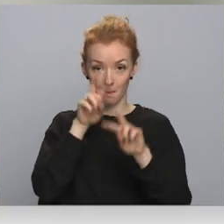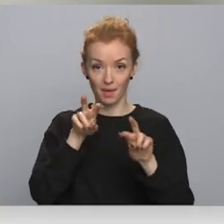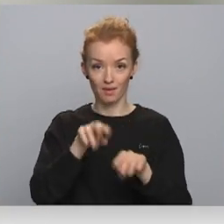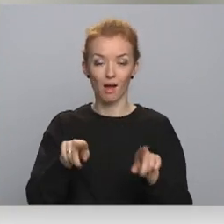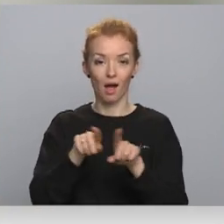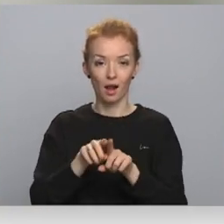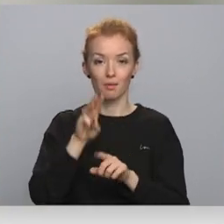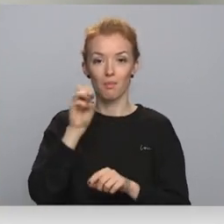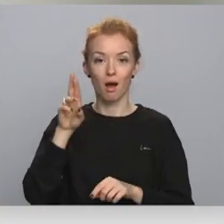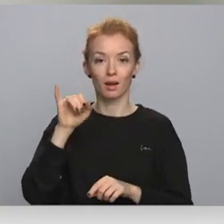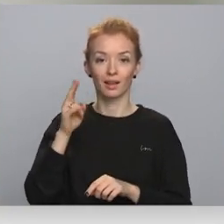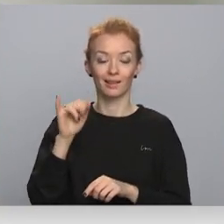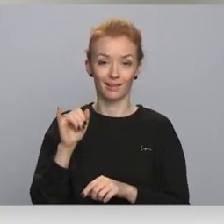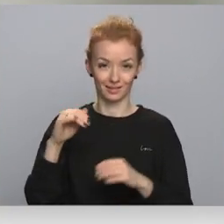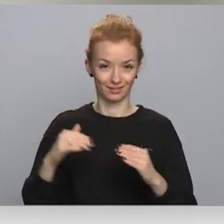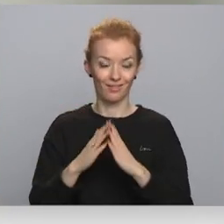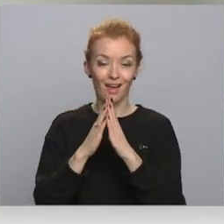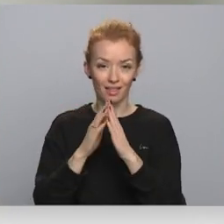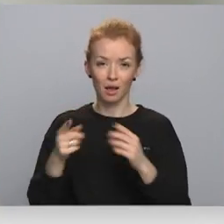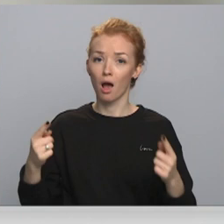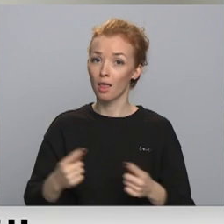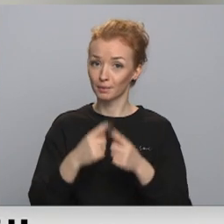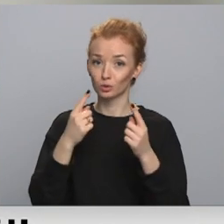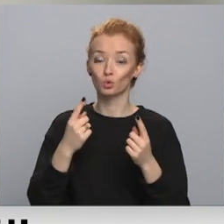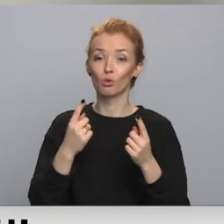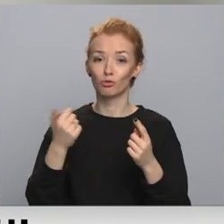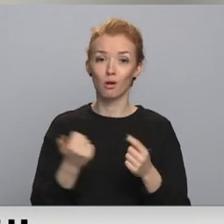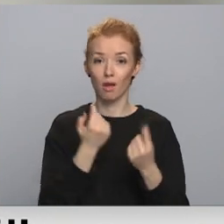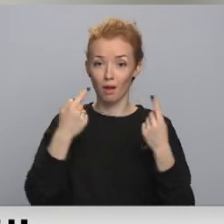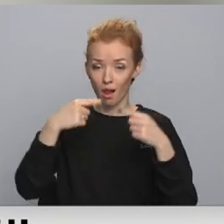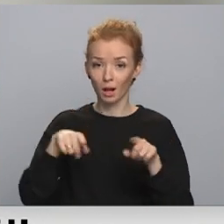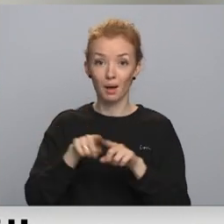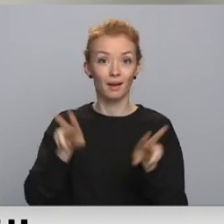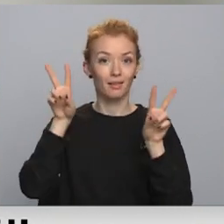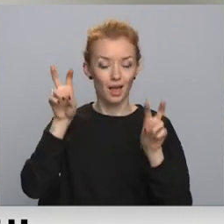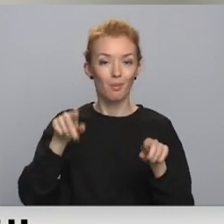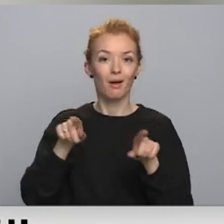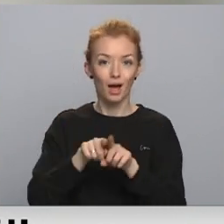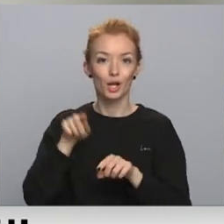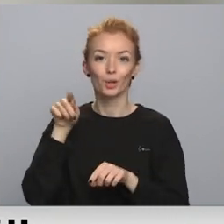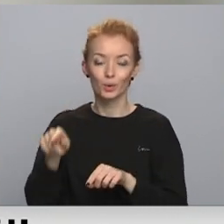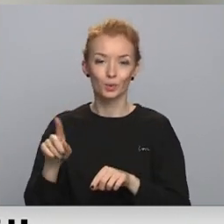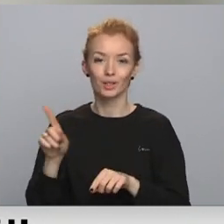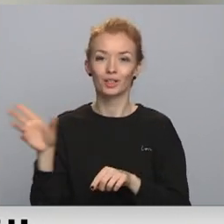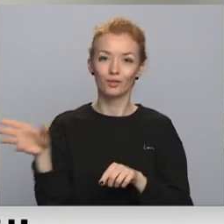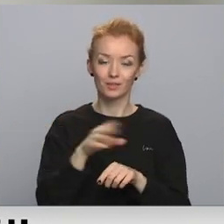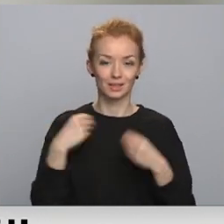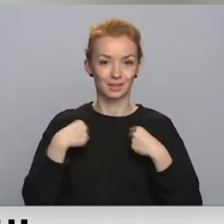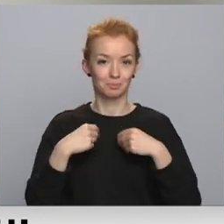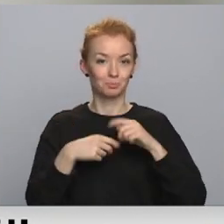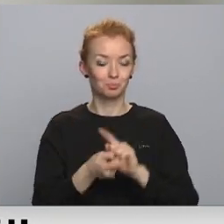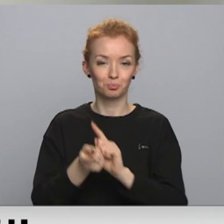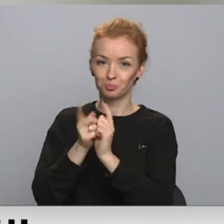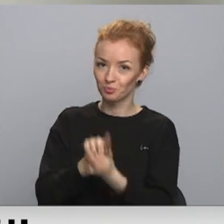Mārtīns, kas arī ir ļoti atbilstošs gadalaikam un tematikai. Arī tur visi pārģērbās